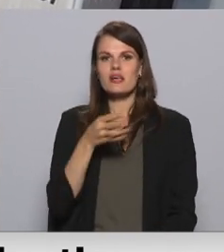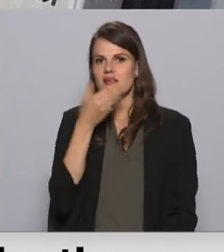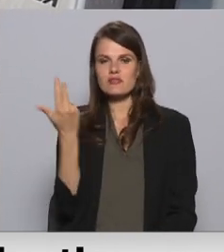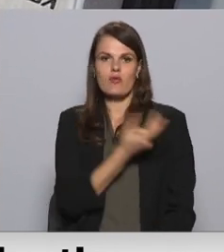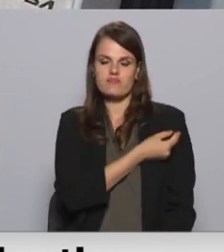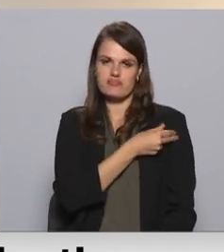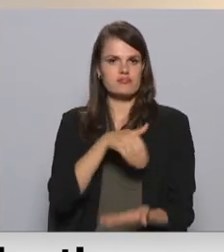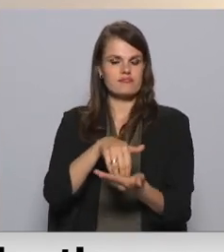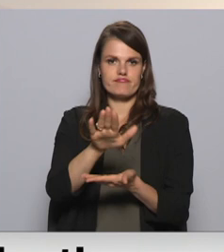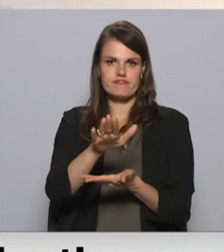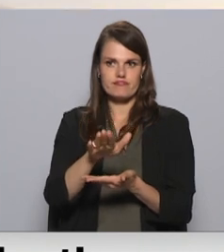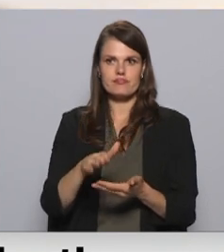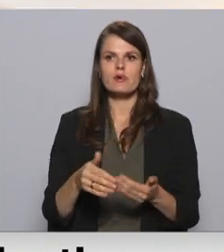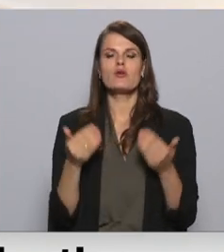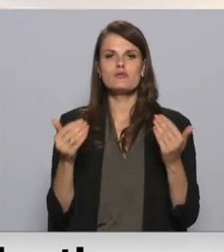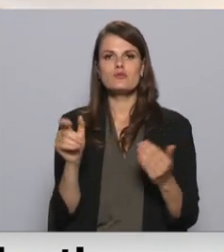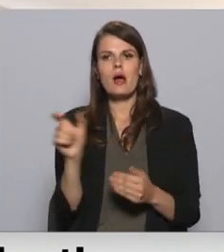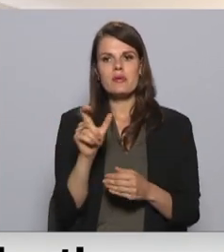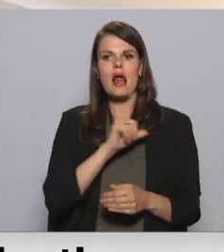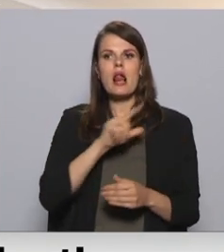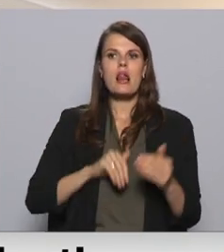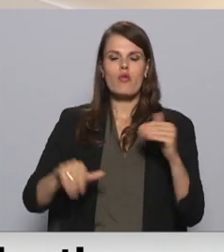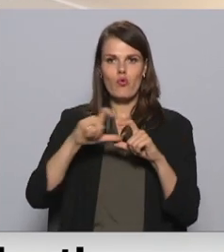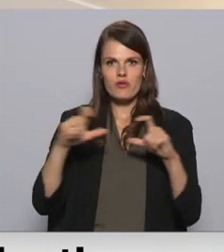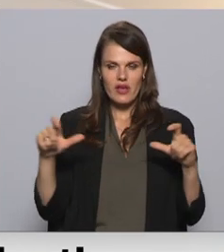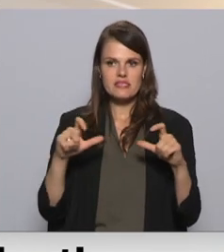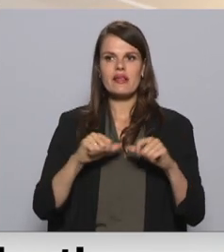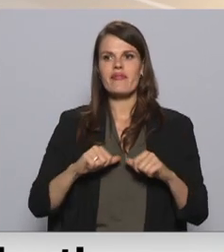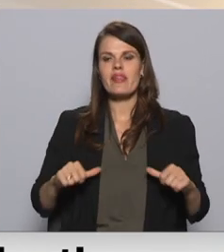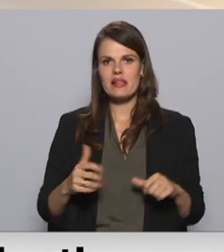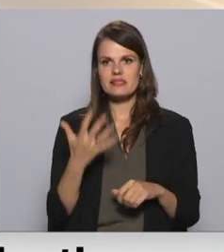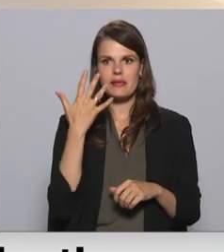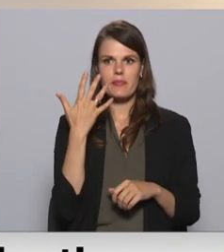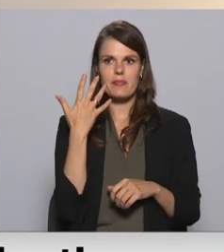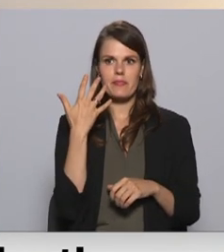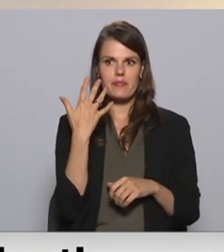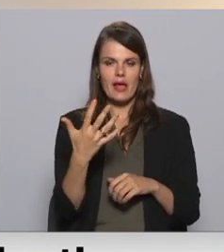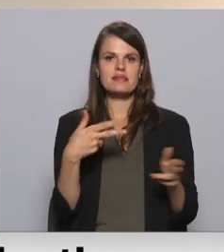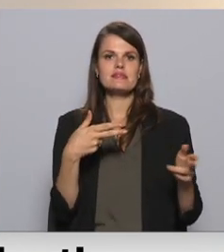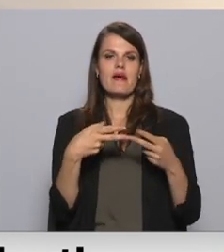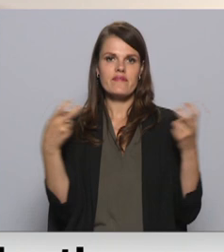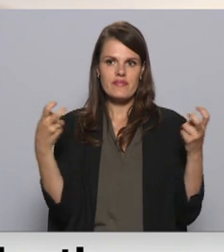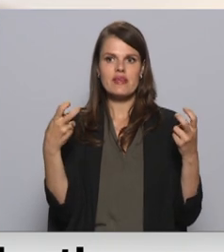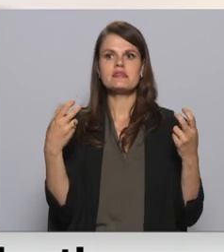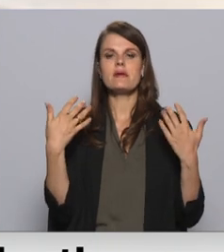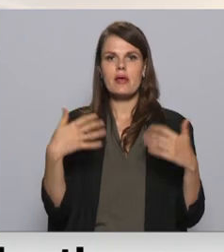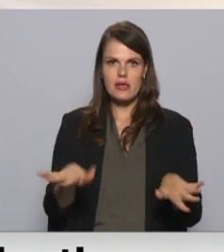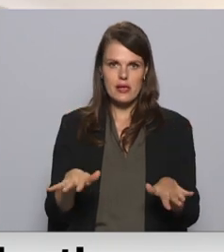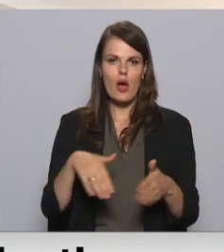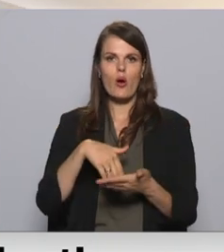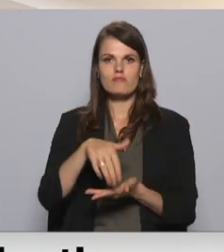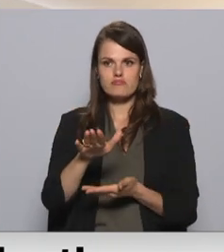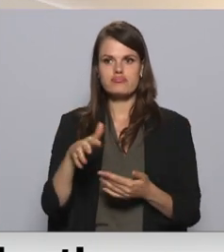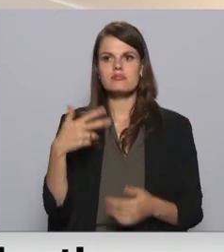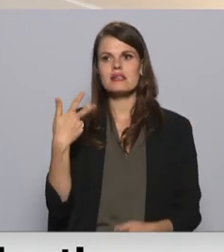nākas tās atstāt. Šobrīd no Latvijas universitātes dienestu piecā viesnīcām ir izbraukuši